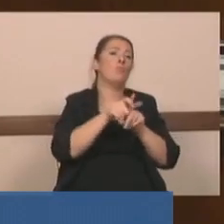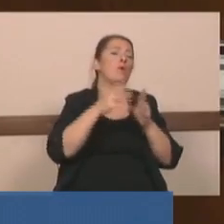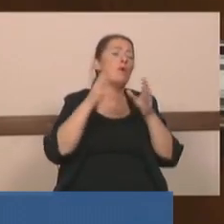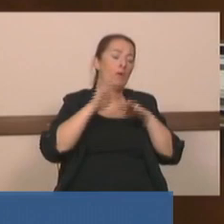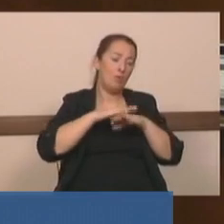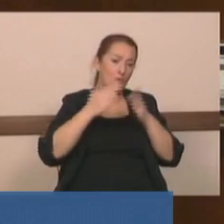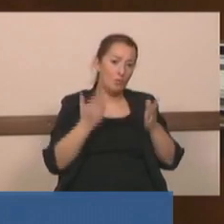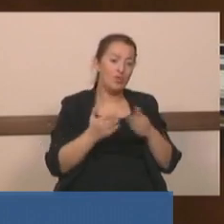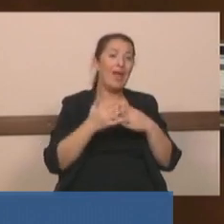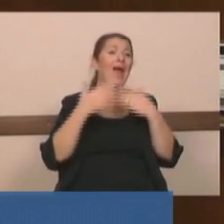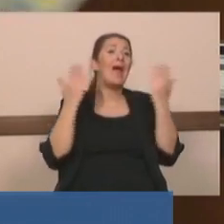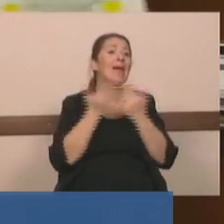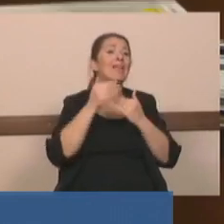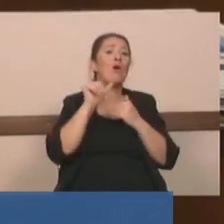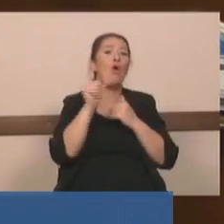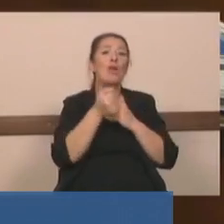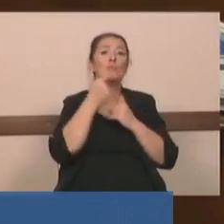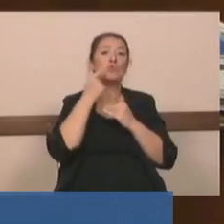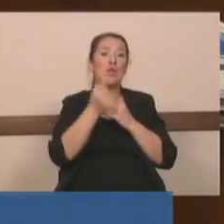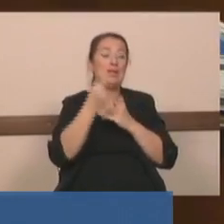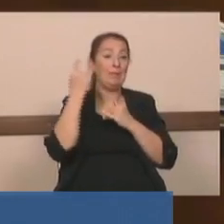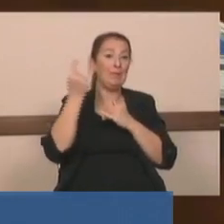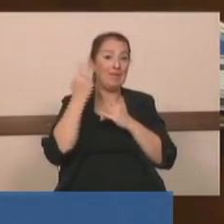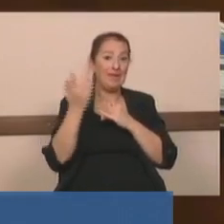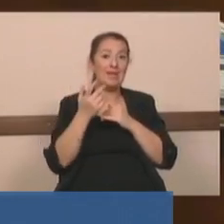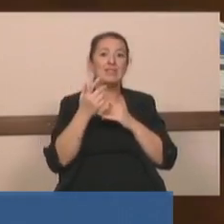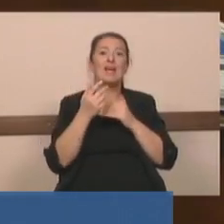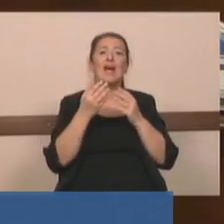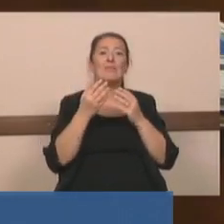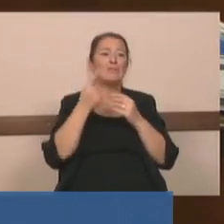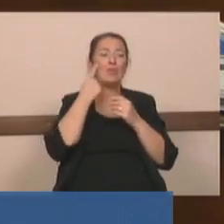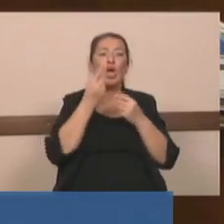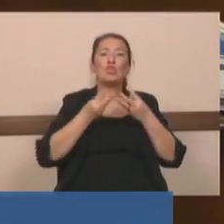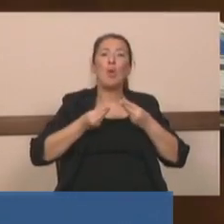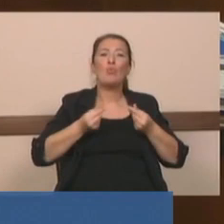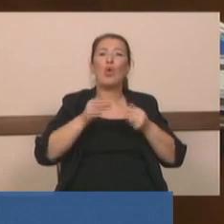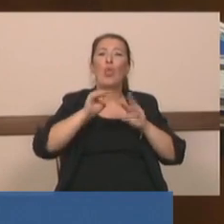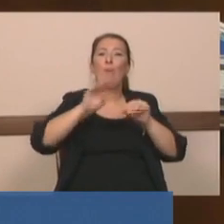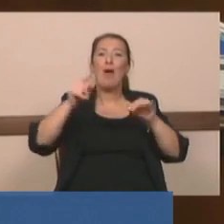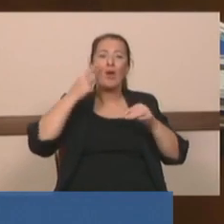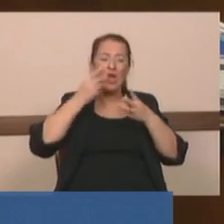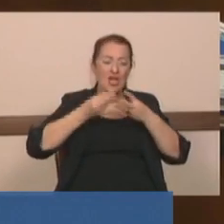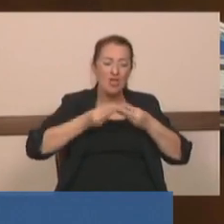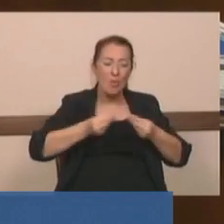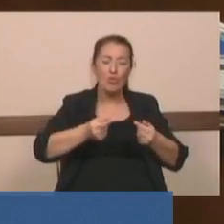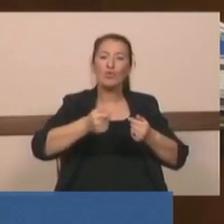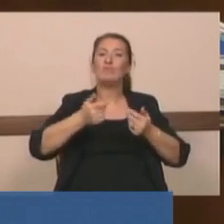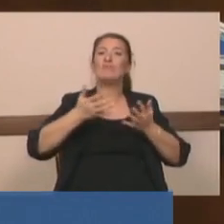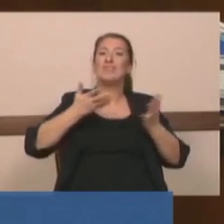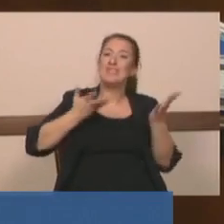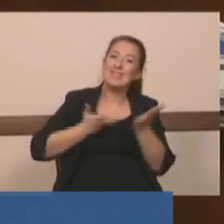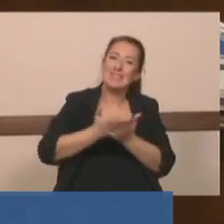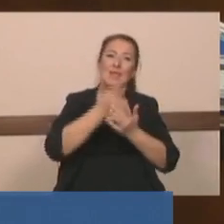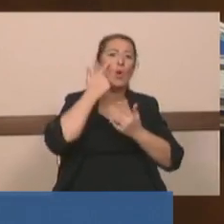en önemli söylenen şeylerden bir tanesi çamurlar ne olacak? Hafriyat mı olacak? Ve özellikle